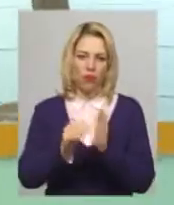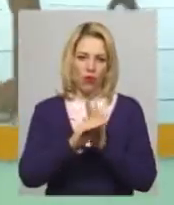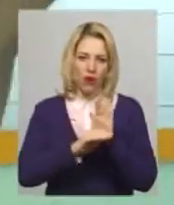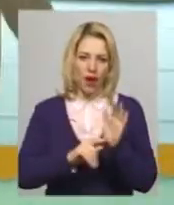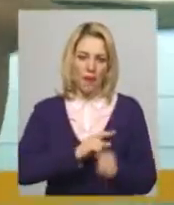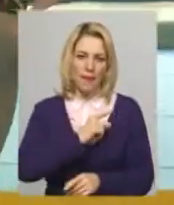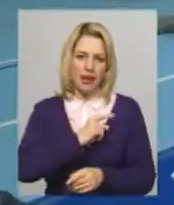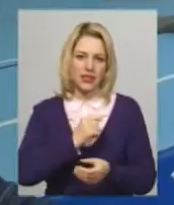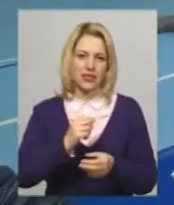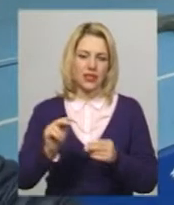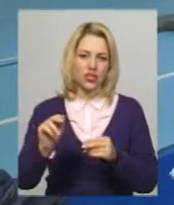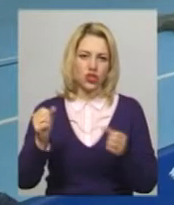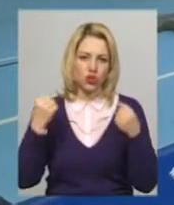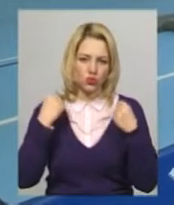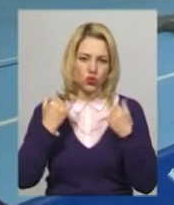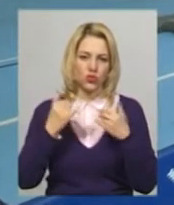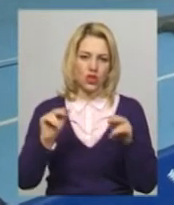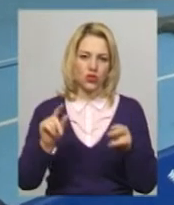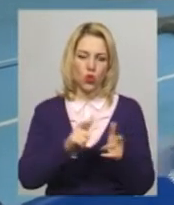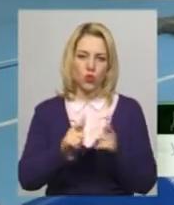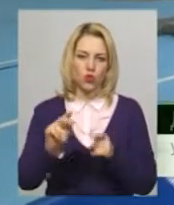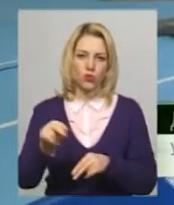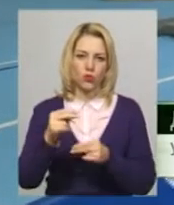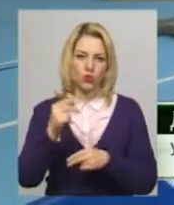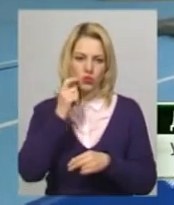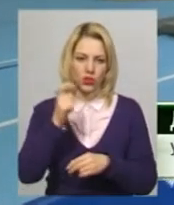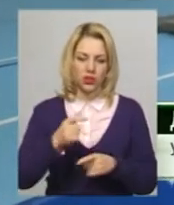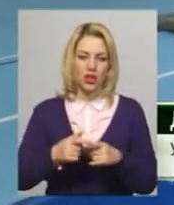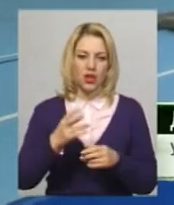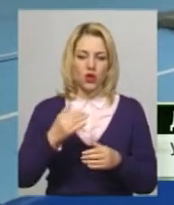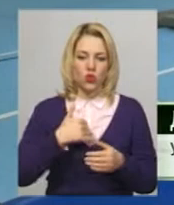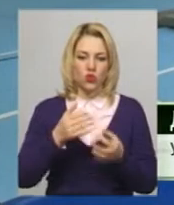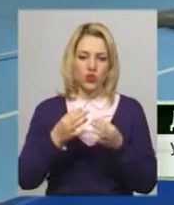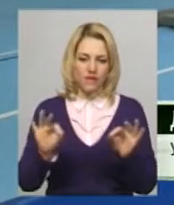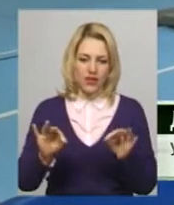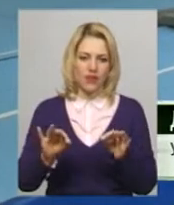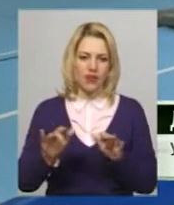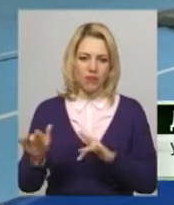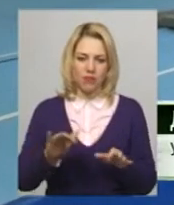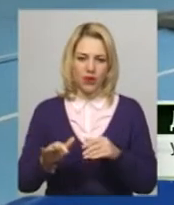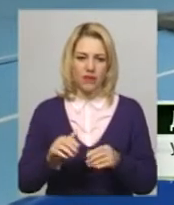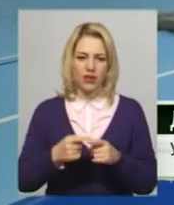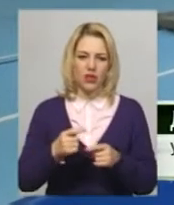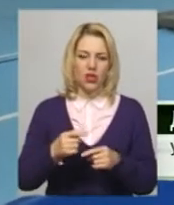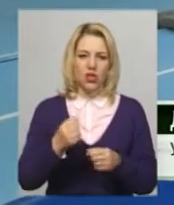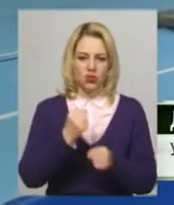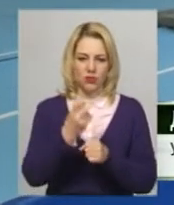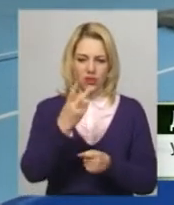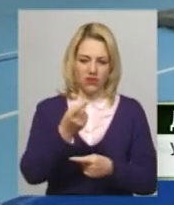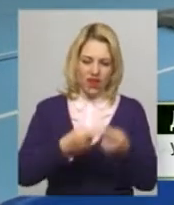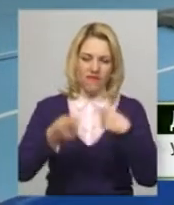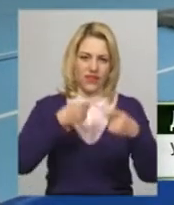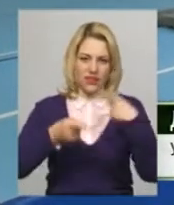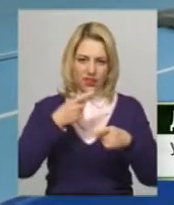чемпіонату України. Я хочу на вільних вправах встановити два вінта назад, прыжок